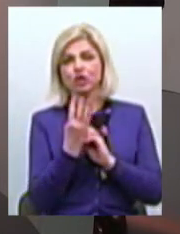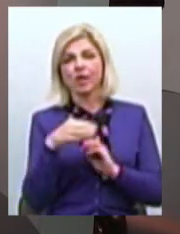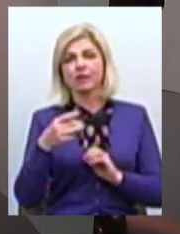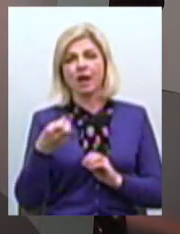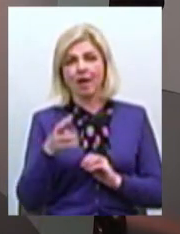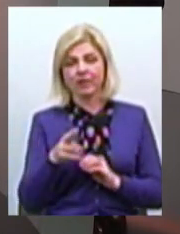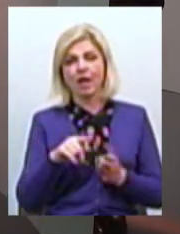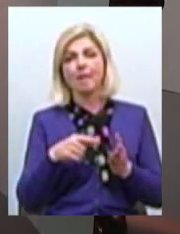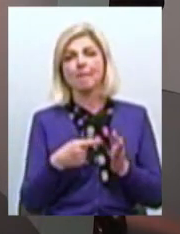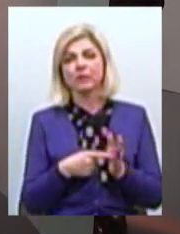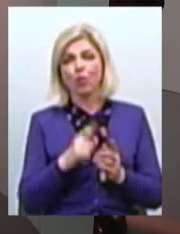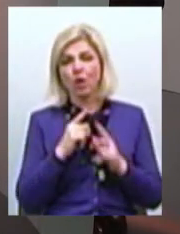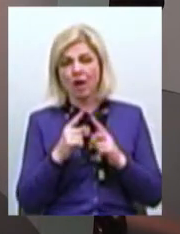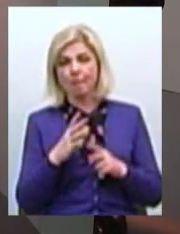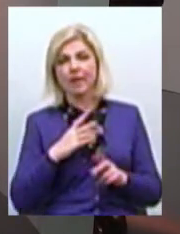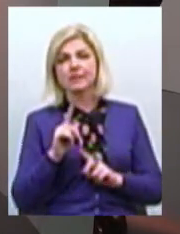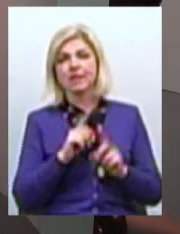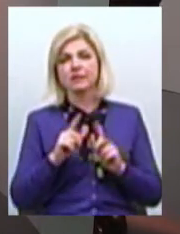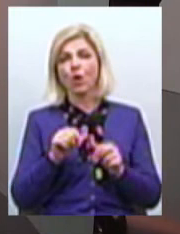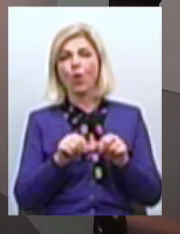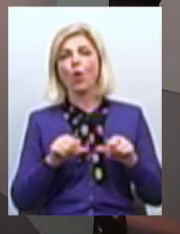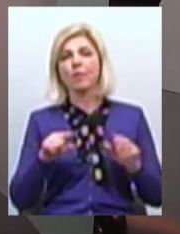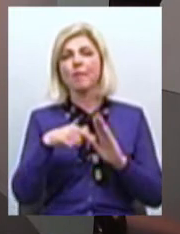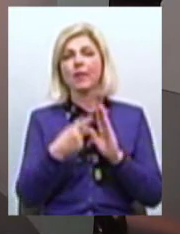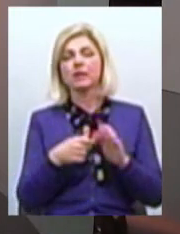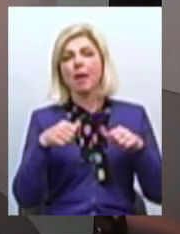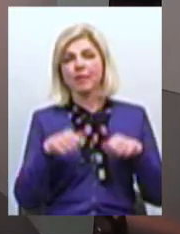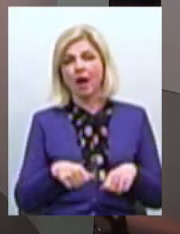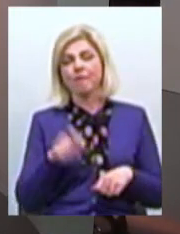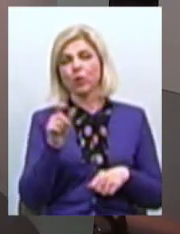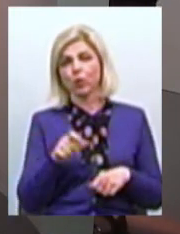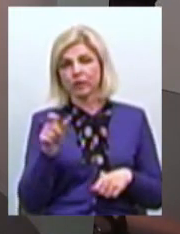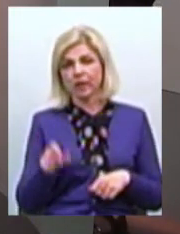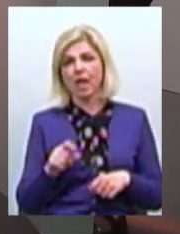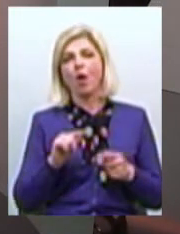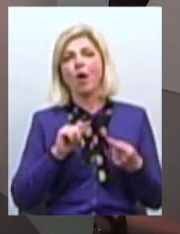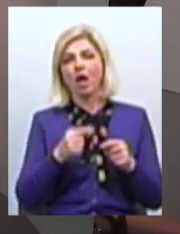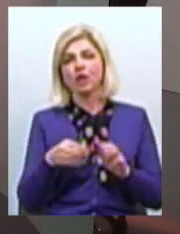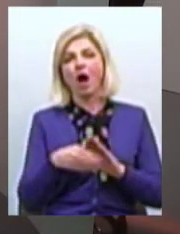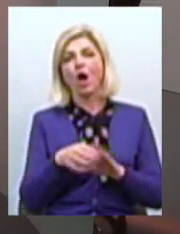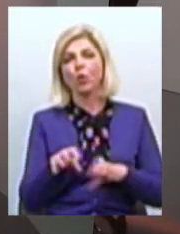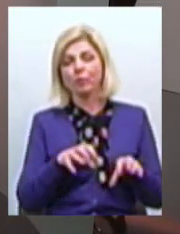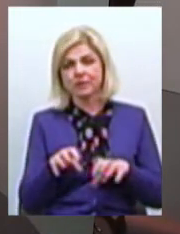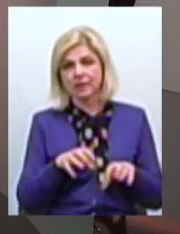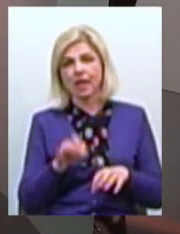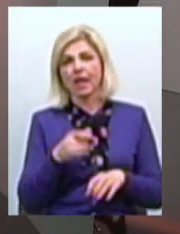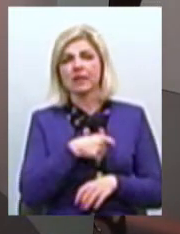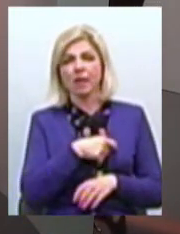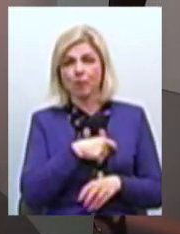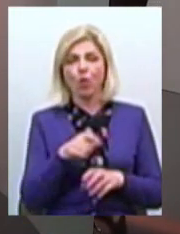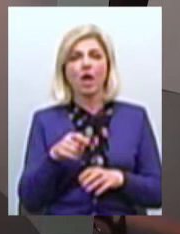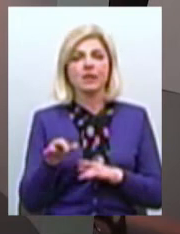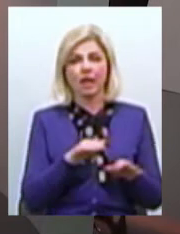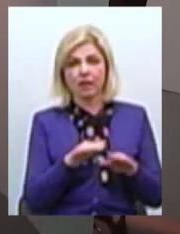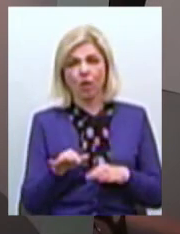міської ради Відбулось засідання постійної комісії з питань прав людини Законності, гласності, антикорупційної політики, місцевого самоврядування, депутатської діяльності та етики Одне з